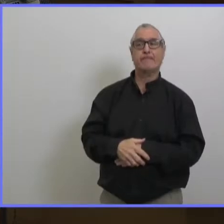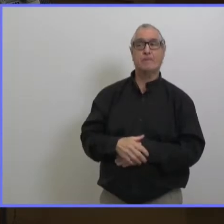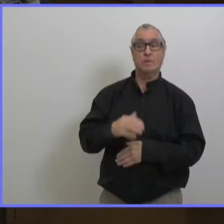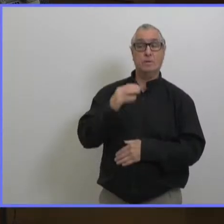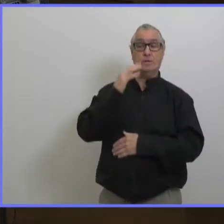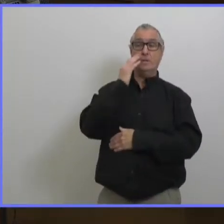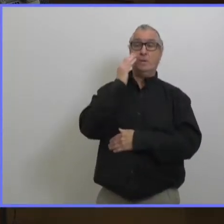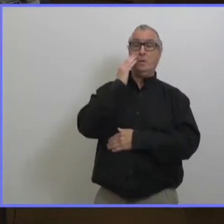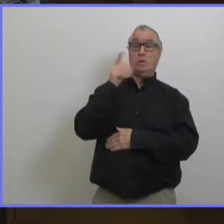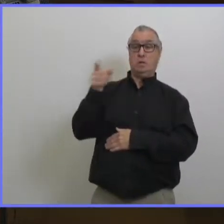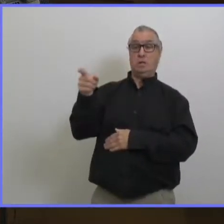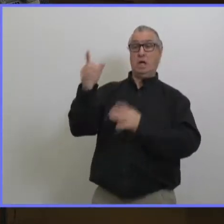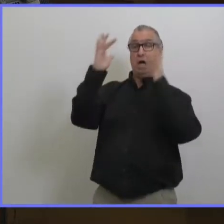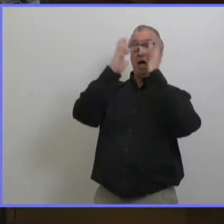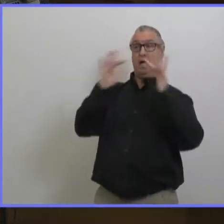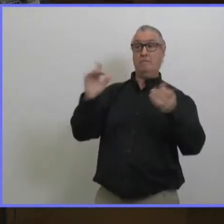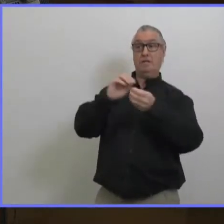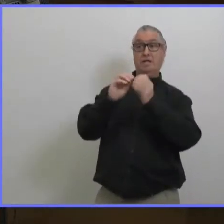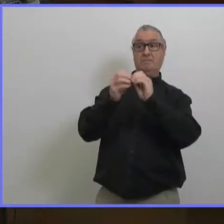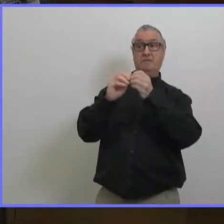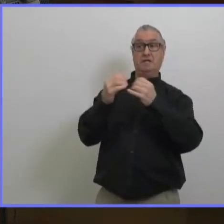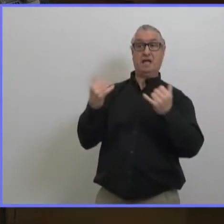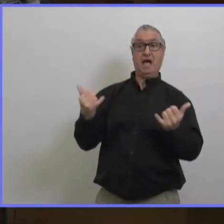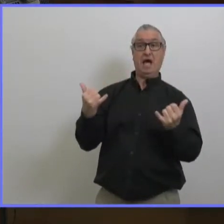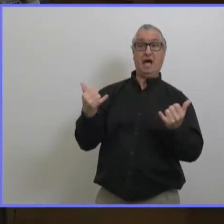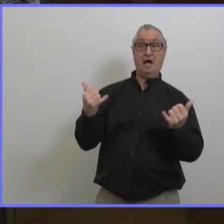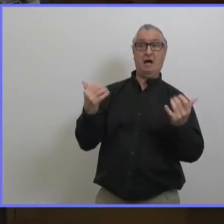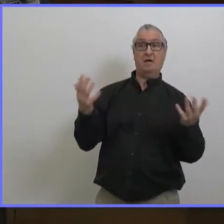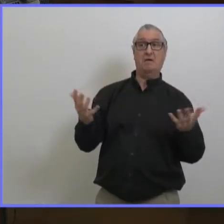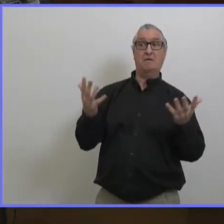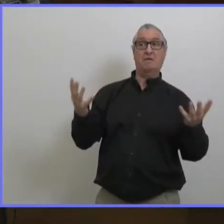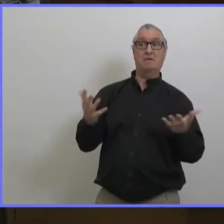est-ce qu'on pourrait avoir une ventilation des chiffres d'hospitalisation